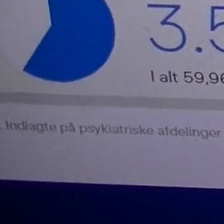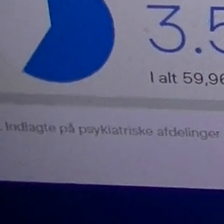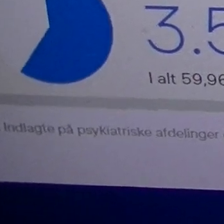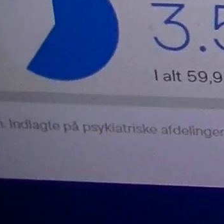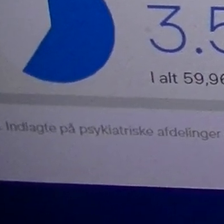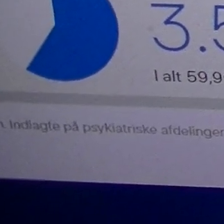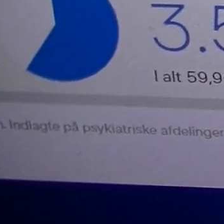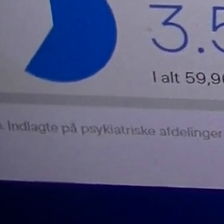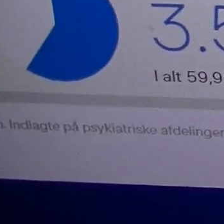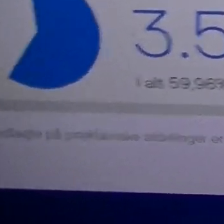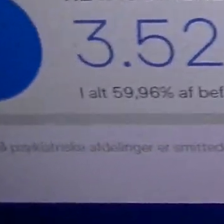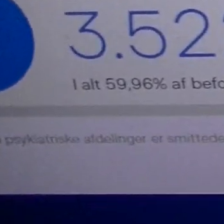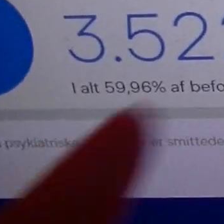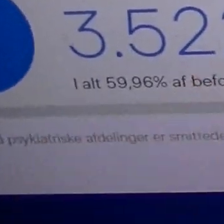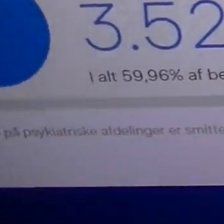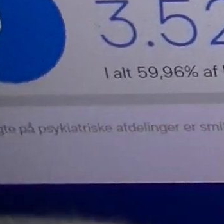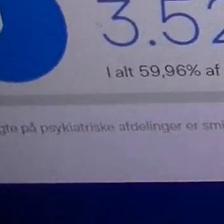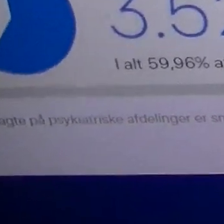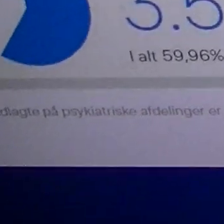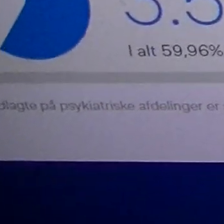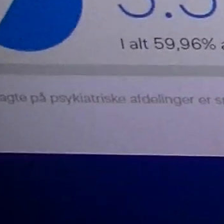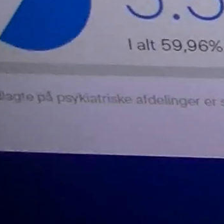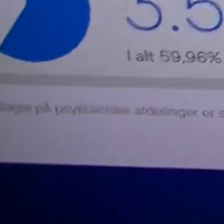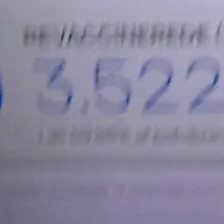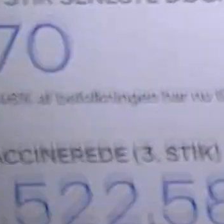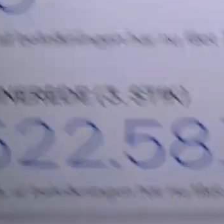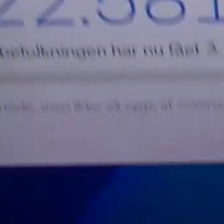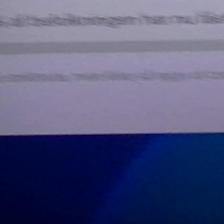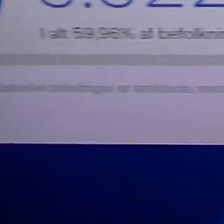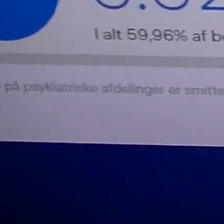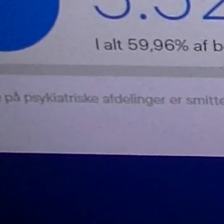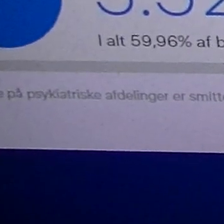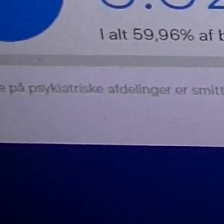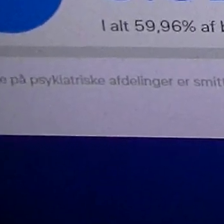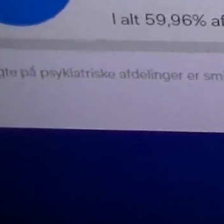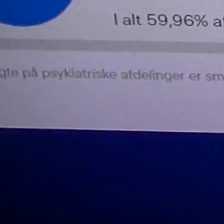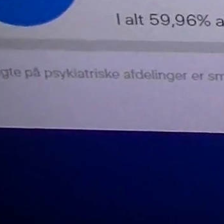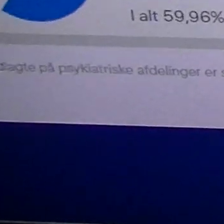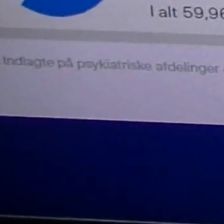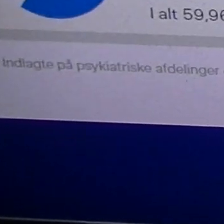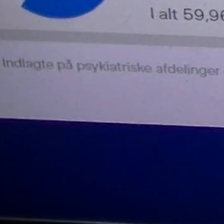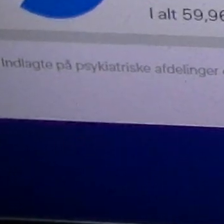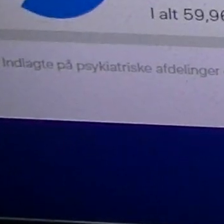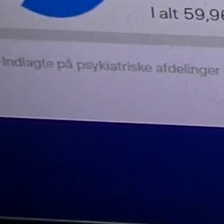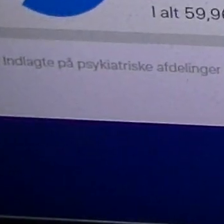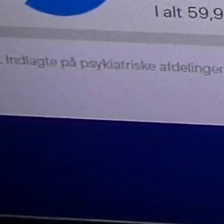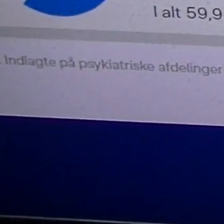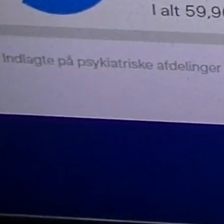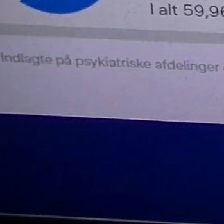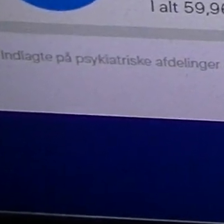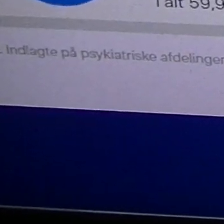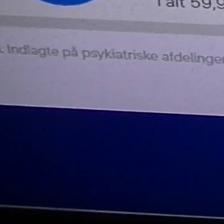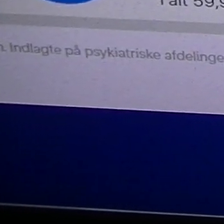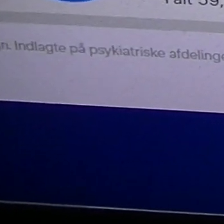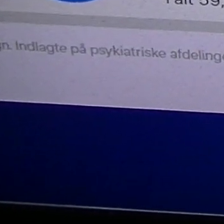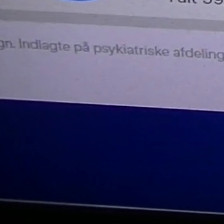mennesker om dagen, eller hvis der dør 25 mennesker om dagen, er 750 mennesker som skal døre det her, op mod 1000 mennesker